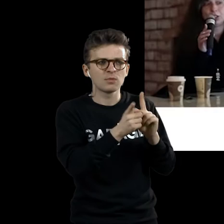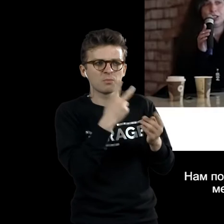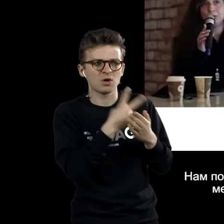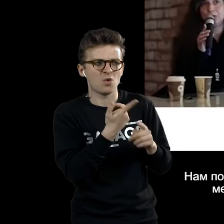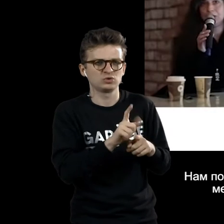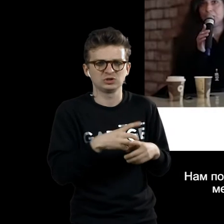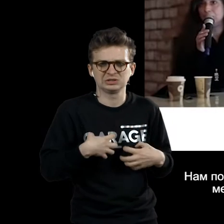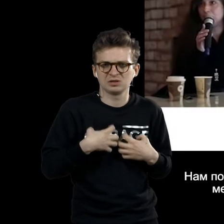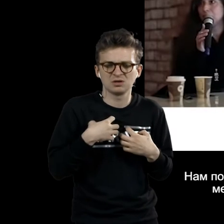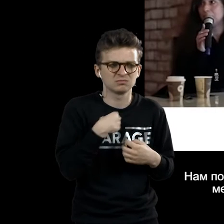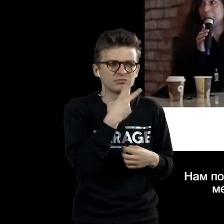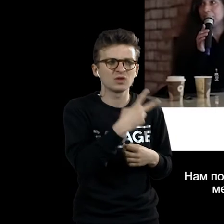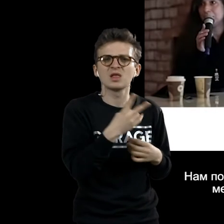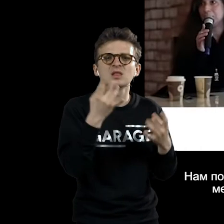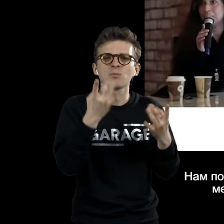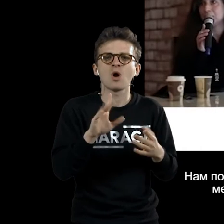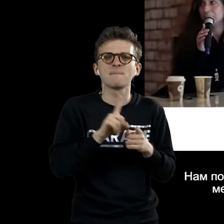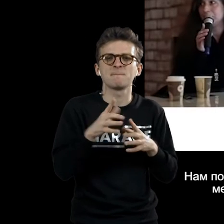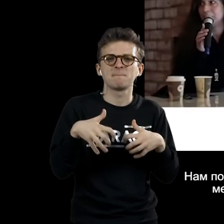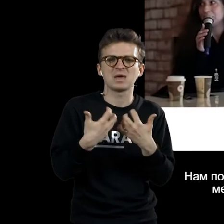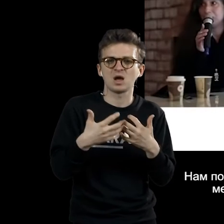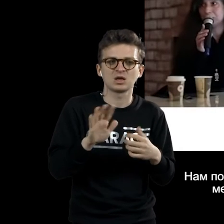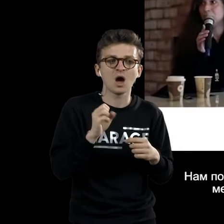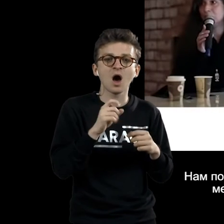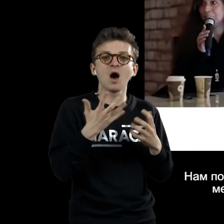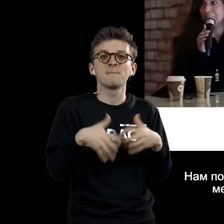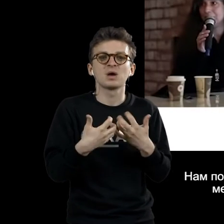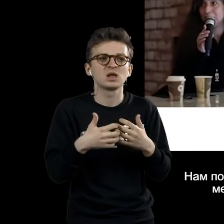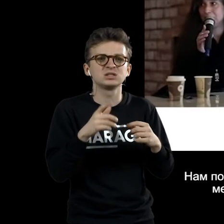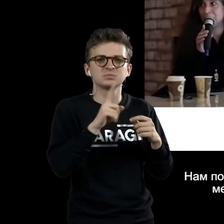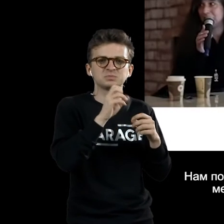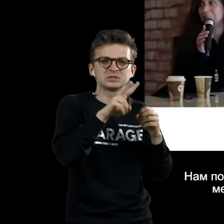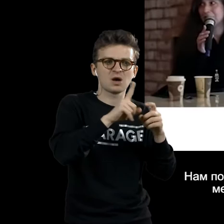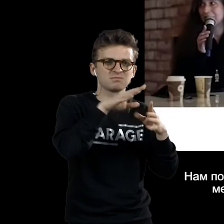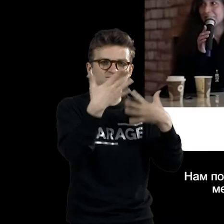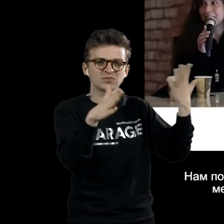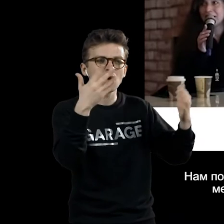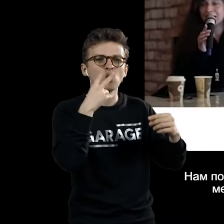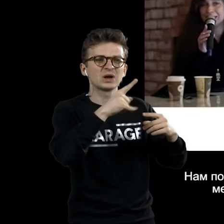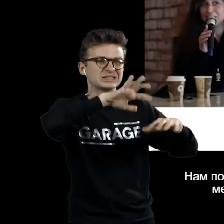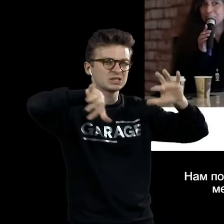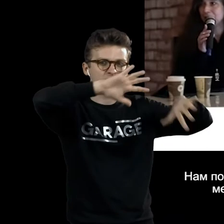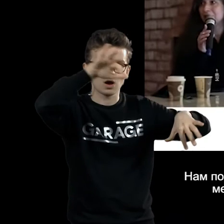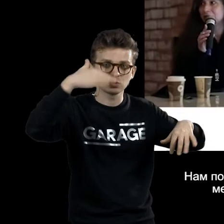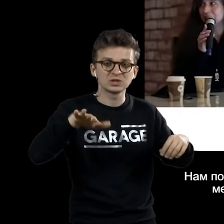очень страшное. Нам показывают не просто механизм, а нам показывают механизм разломанный, механизм, который разобрали с целью собрать его